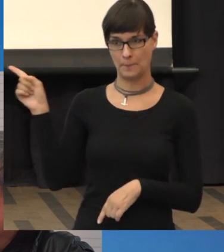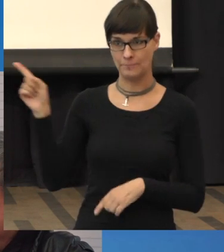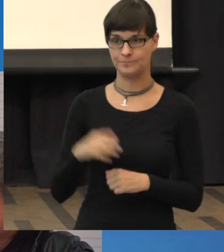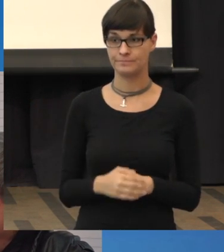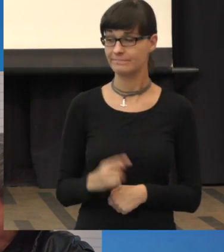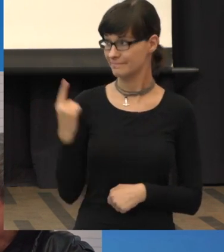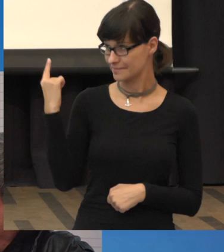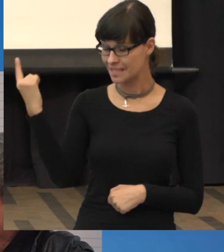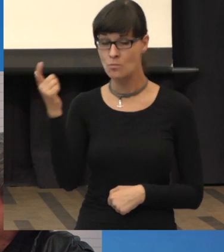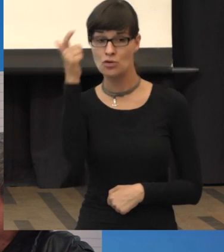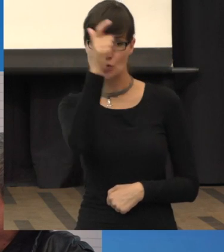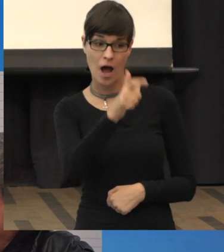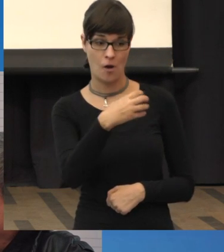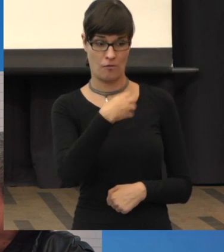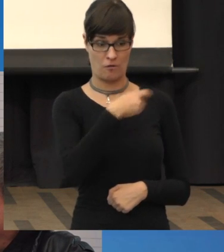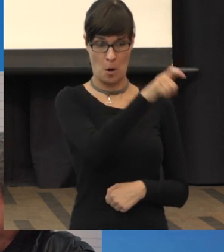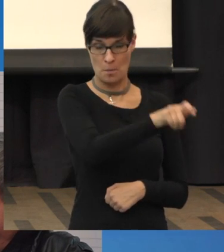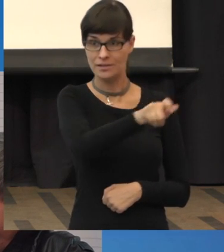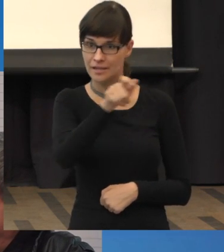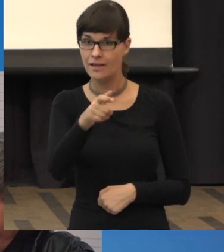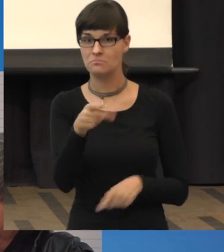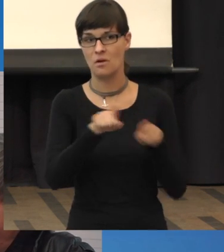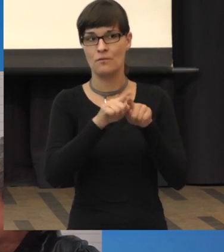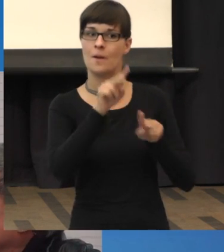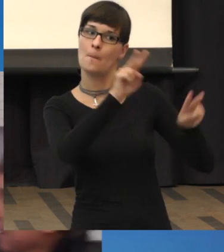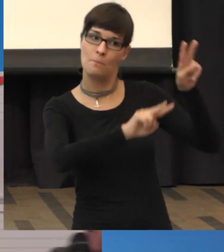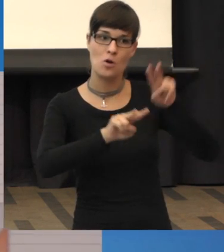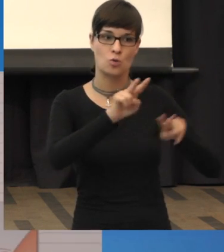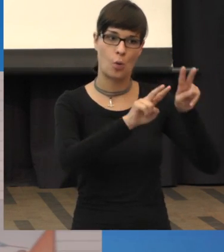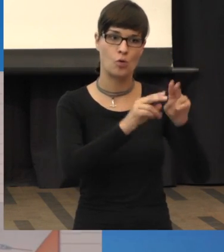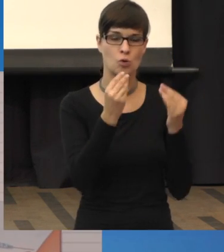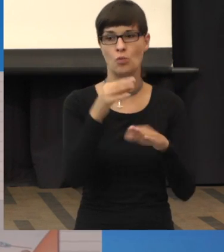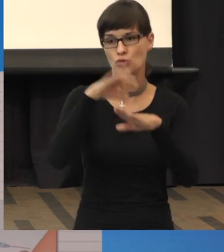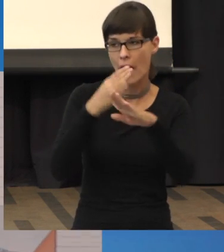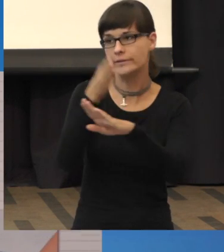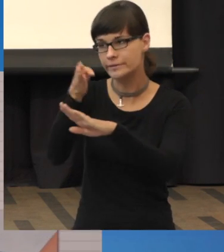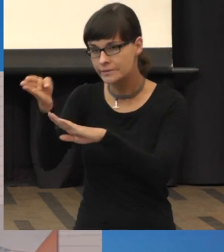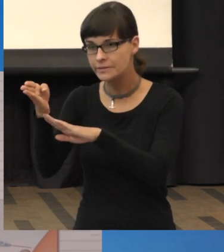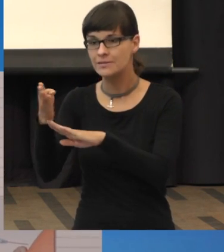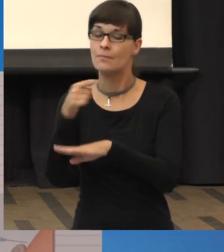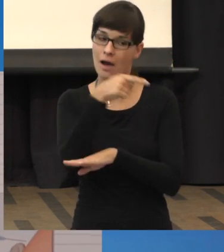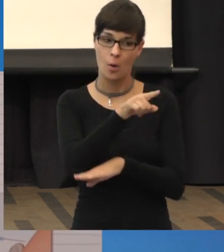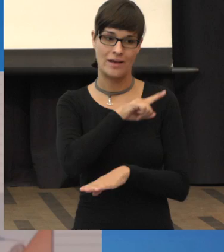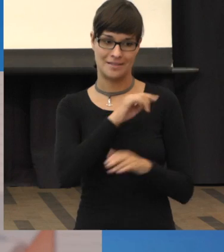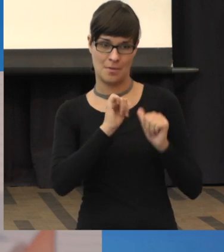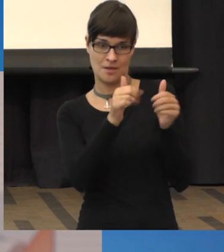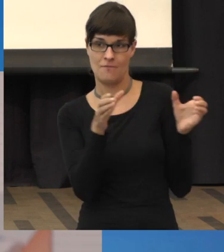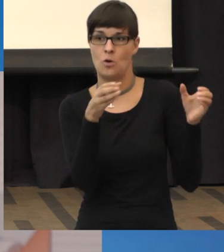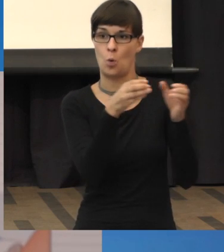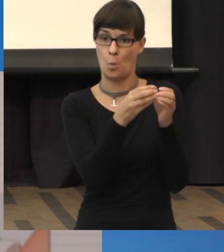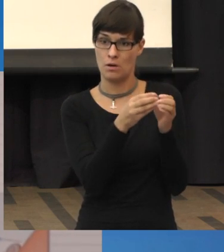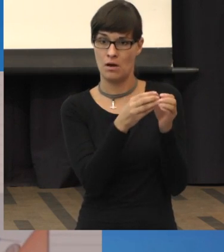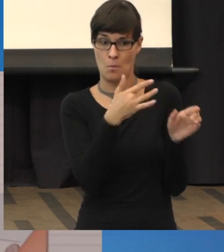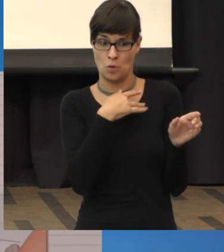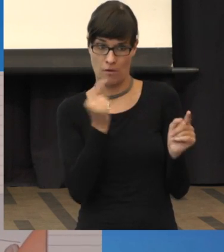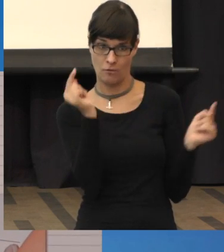Sie betreuen Menschen außerhalb des normalen Krankenalltags. Zu Ihnen kommen Menschen, die Betroffene sind. Auch Angehörige?